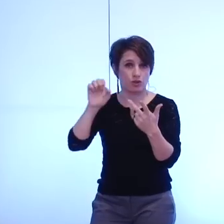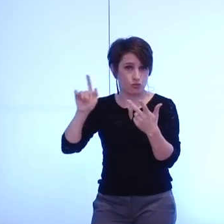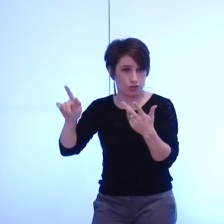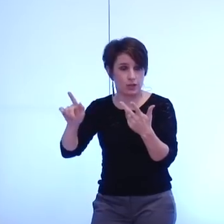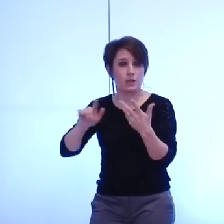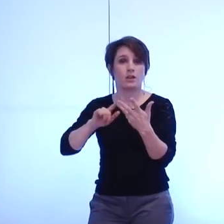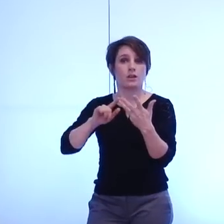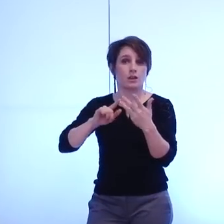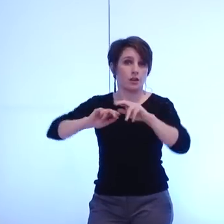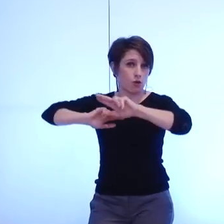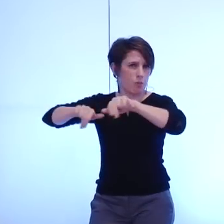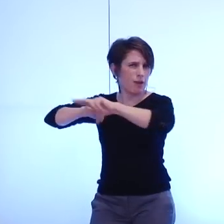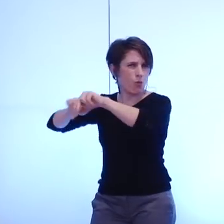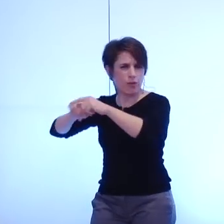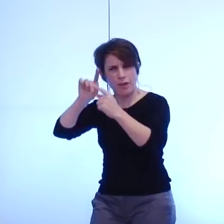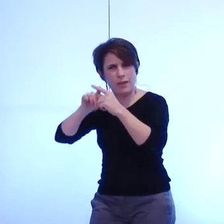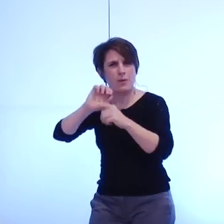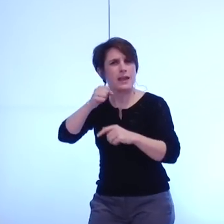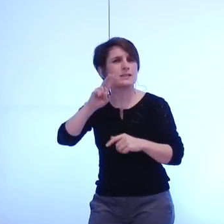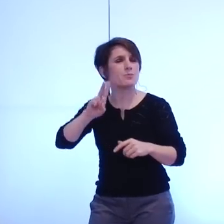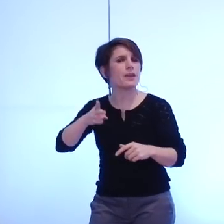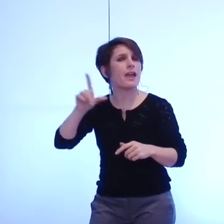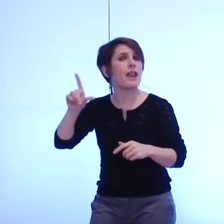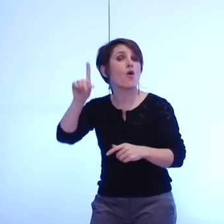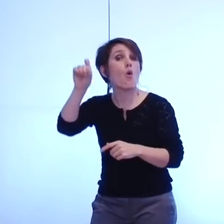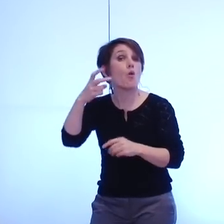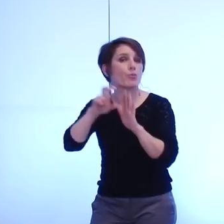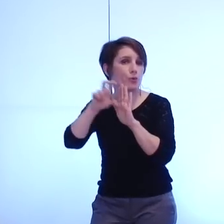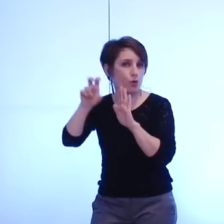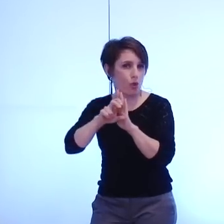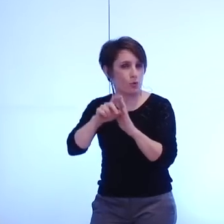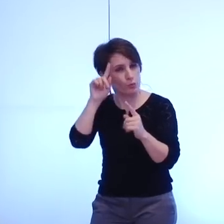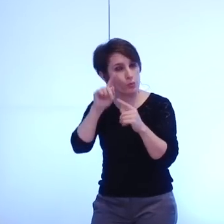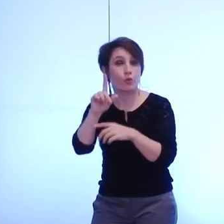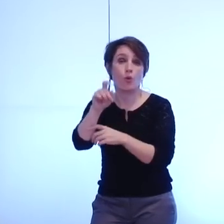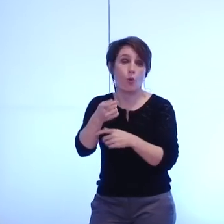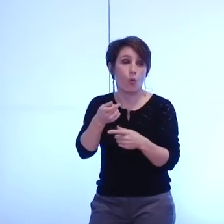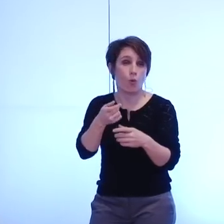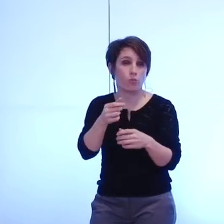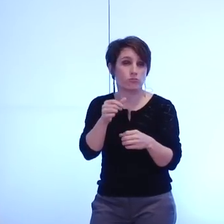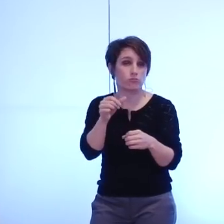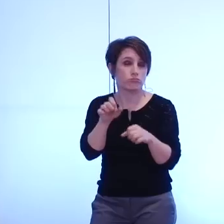les contrats qui lient aussi la SPL eau de Grenoble pour la distribution de l'eau ces éléments-là sont